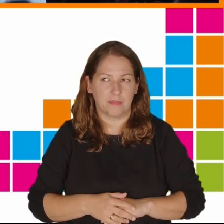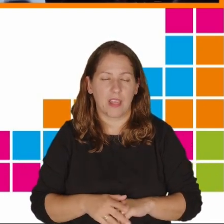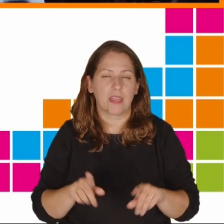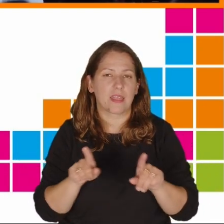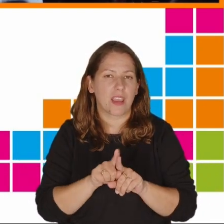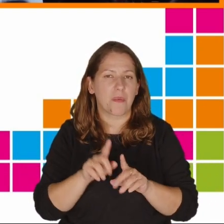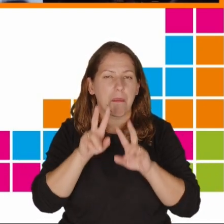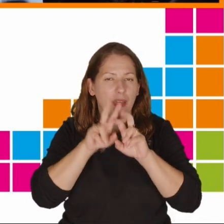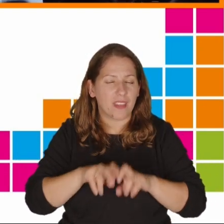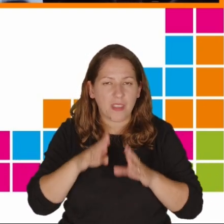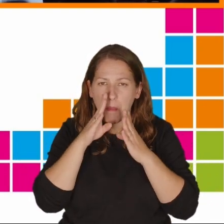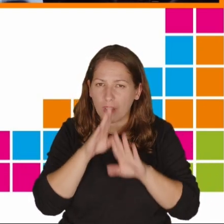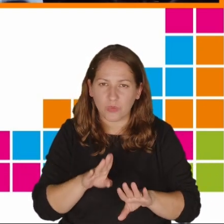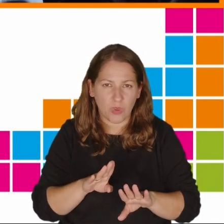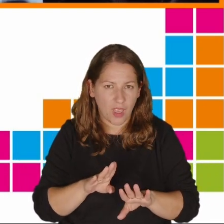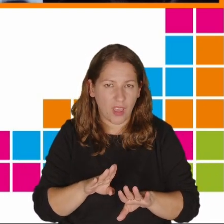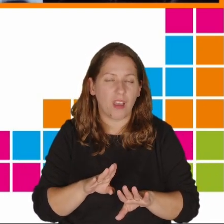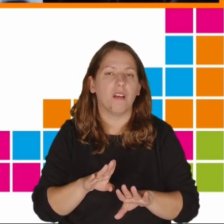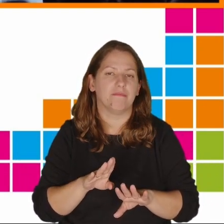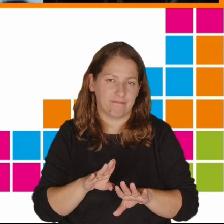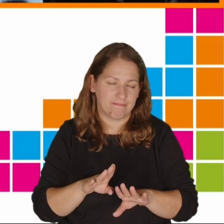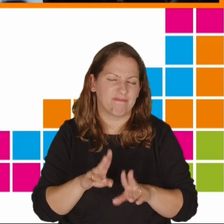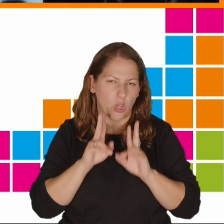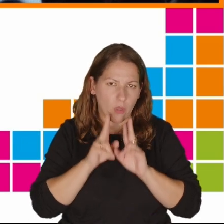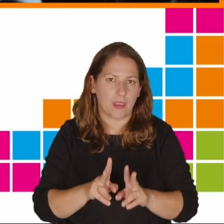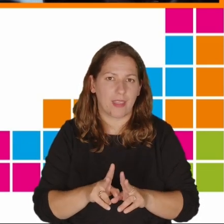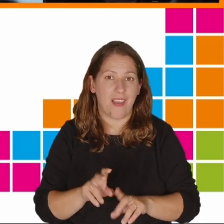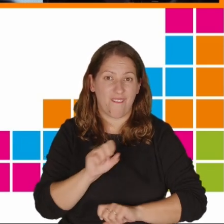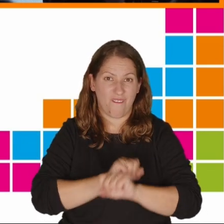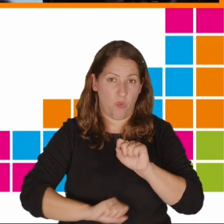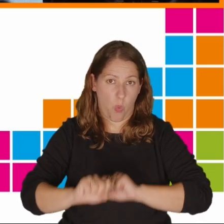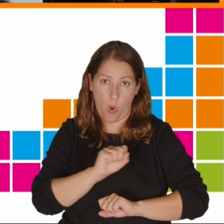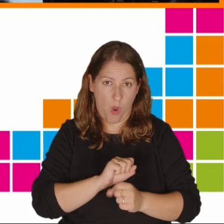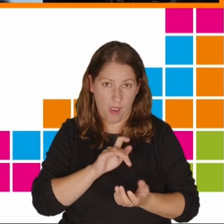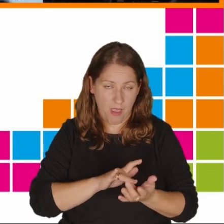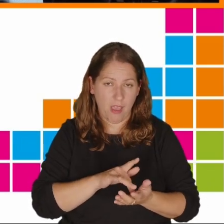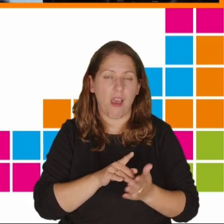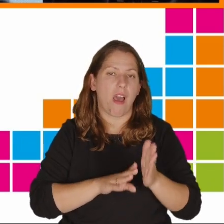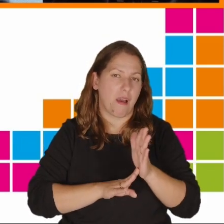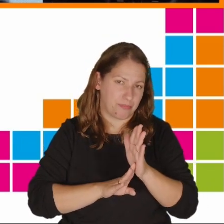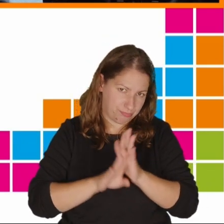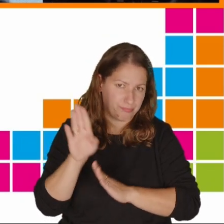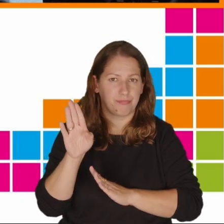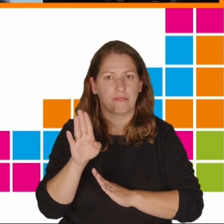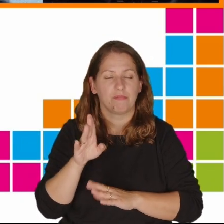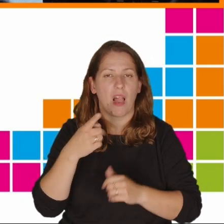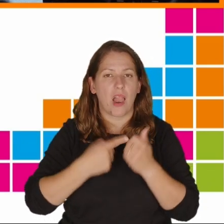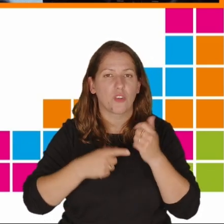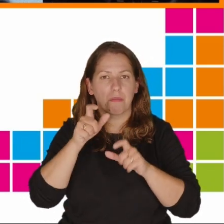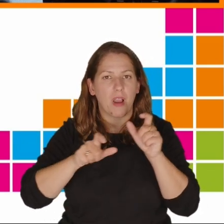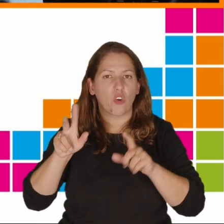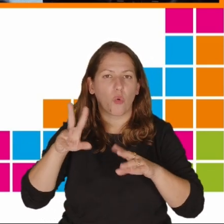Badania pokazują to jednoznacznie, że we Włoszech wzrosła liczba